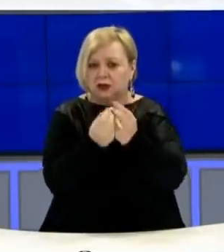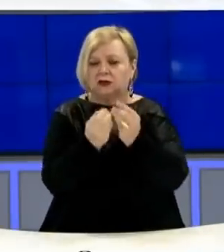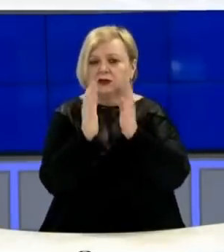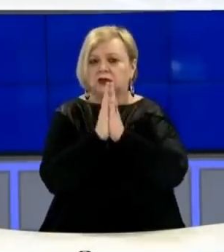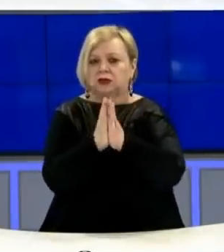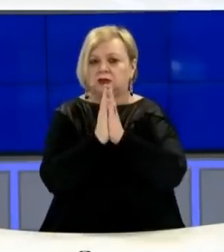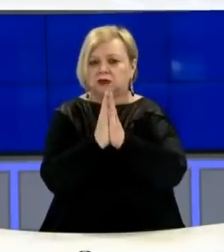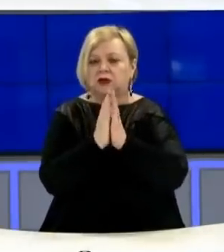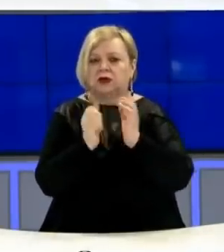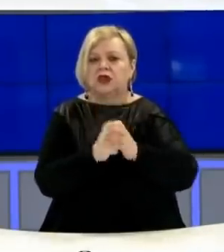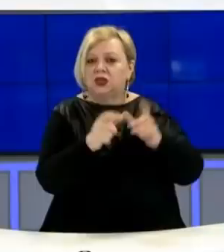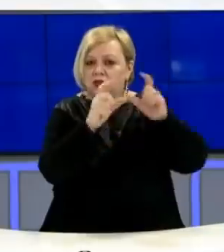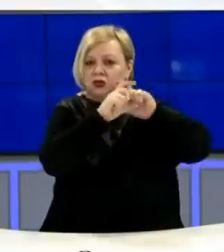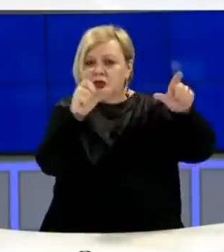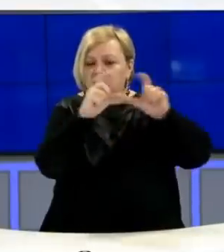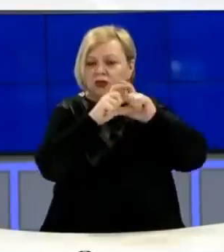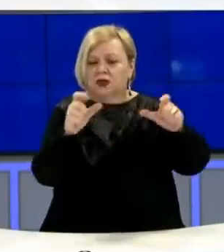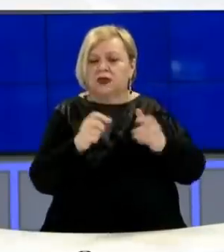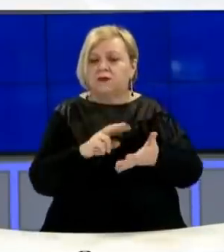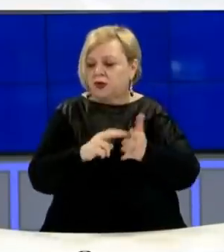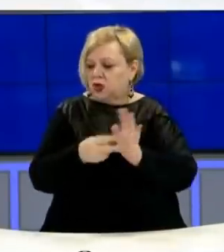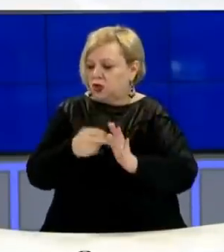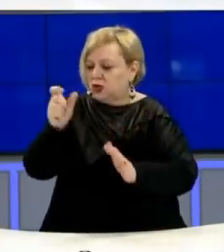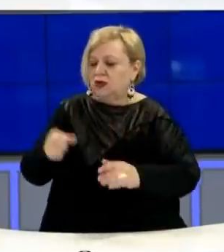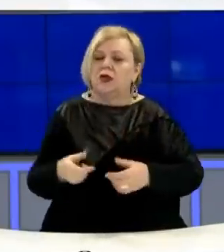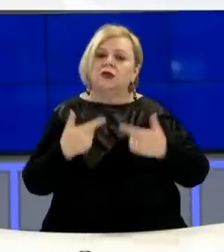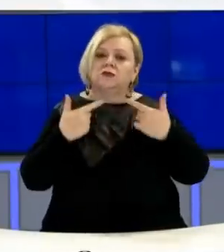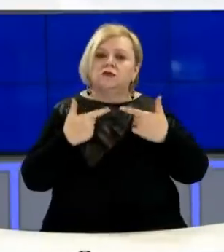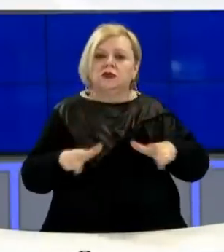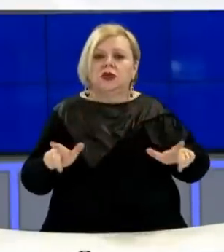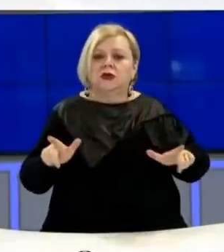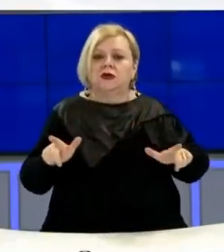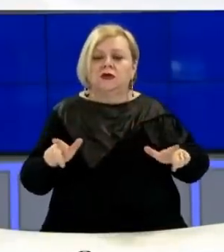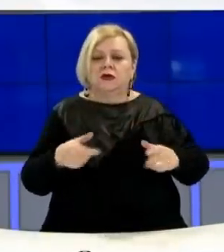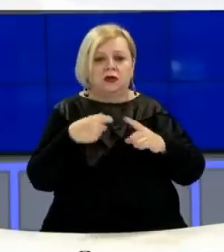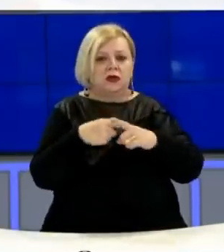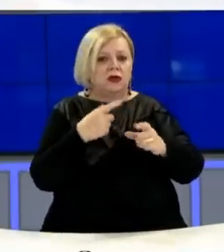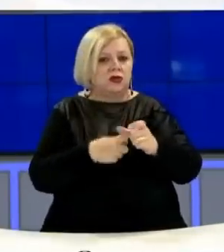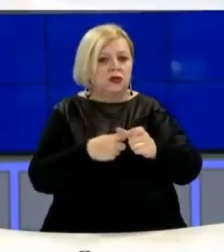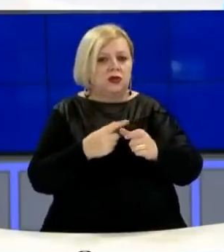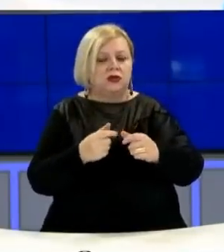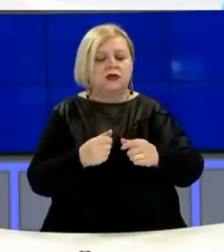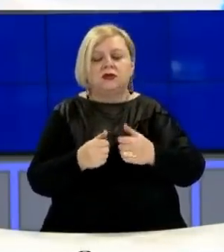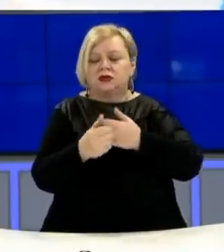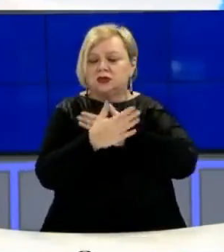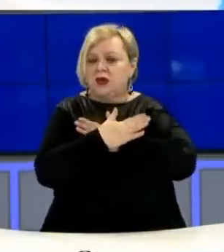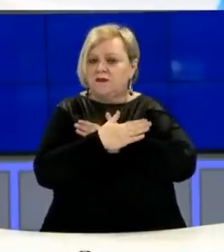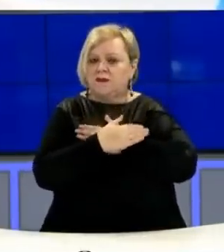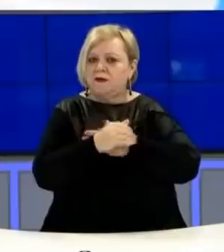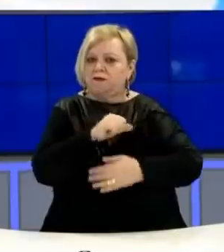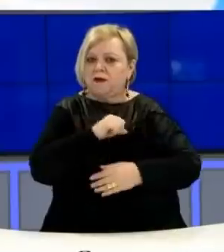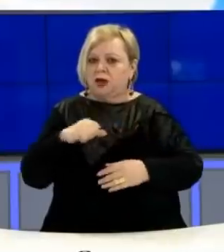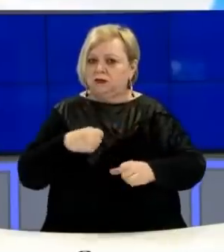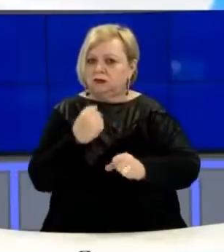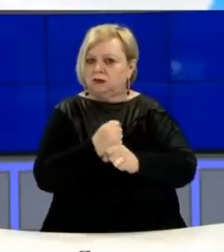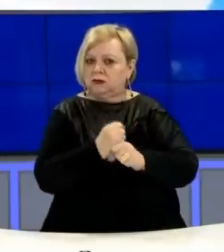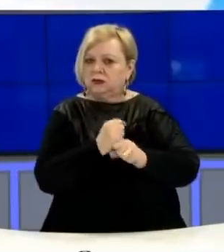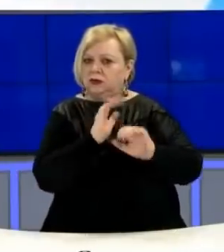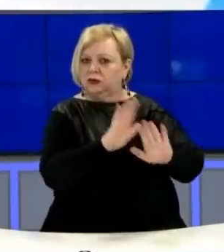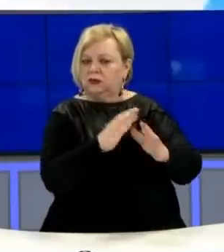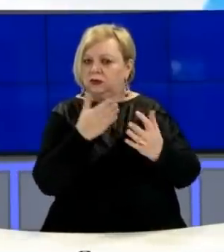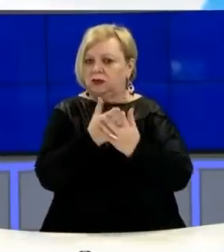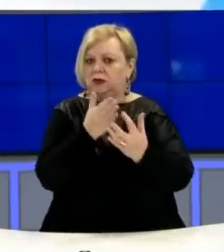edhe institucionë tjera të lejojnë që KCZ-së të bëjt punën e saj. Gjithashtu të dënojnë ma shpër